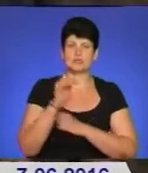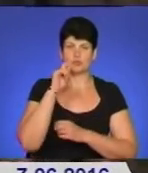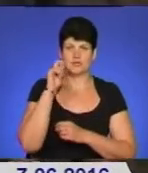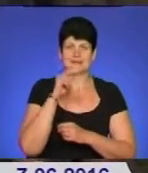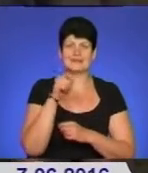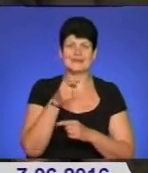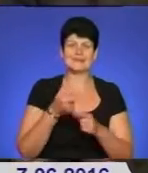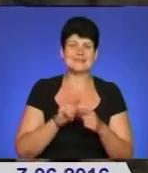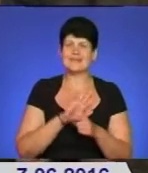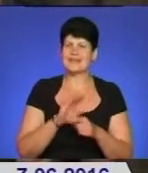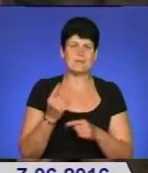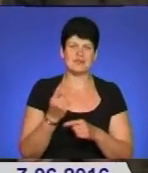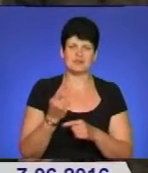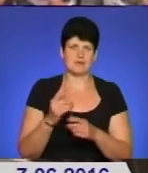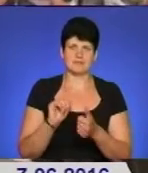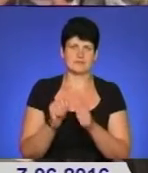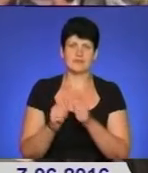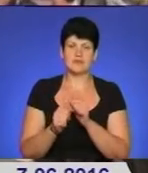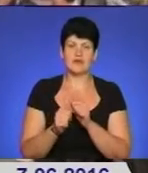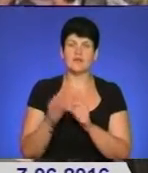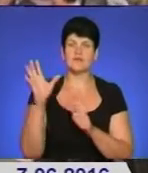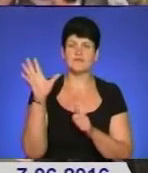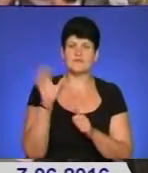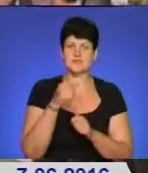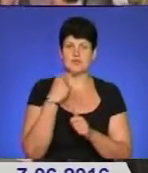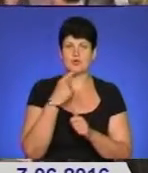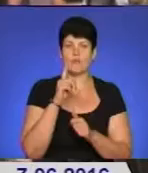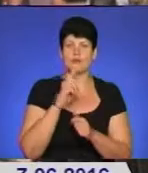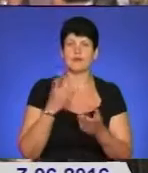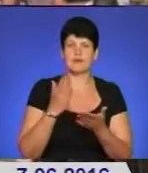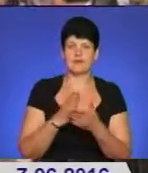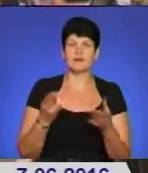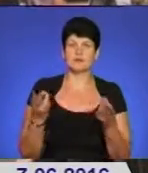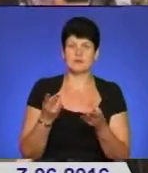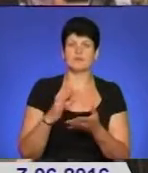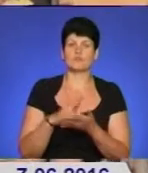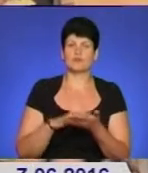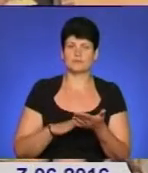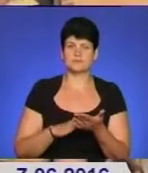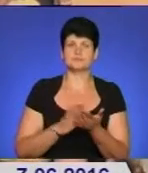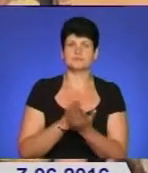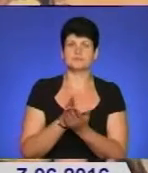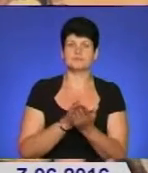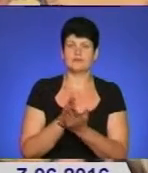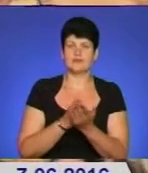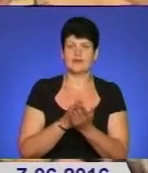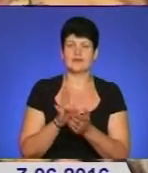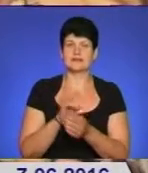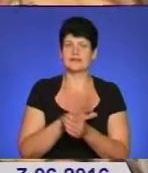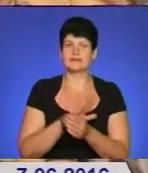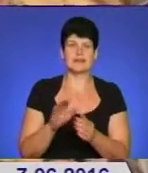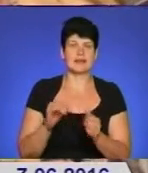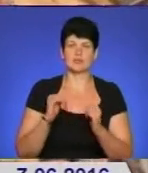вже далеко не перша ротація. Але усі, як один, кажуть, що допоки є необхідність, продовжуватимуть нести службу на неспокійній